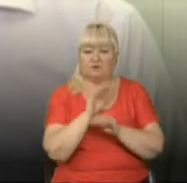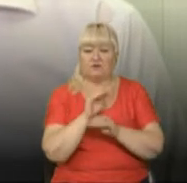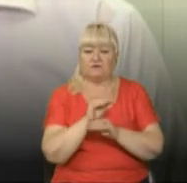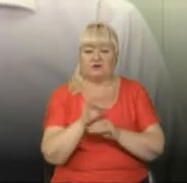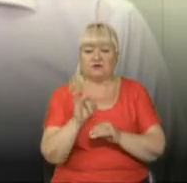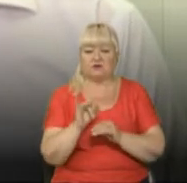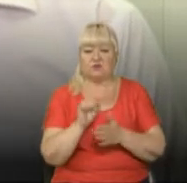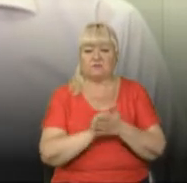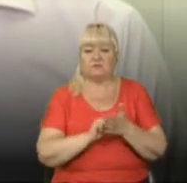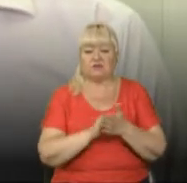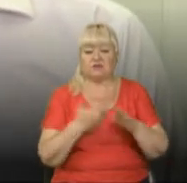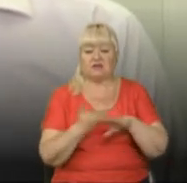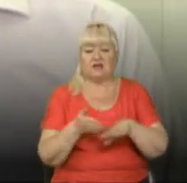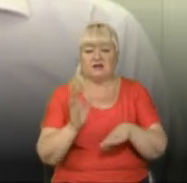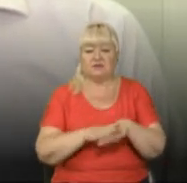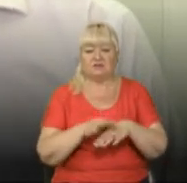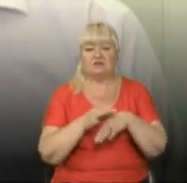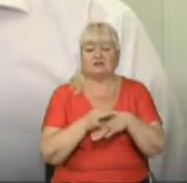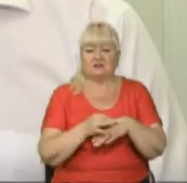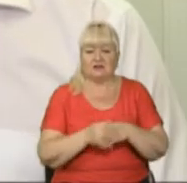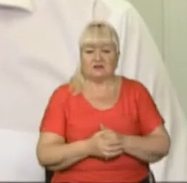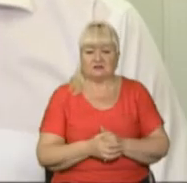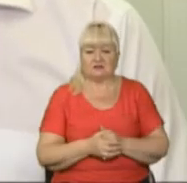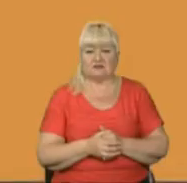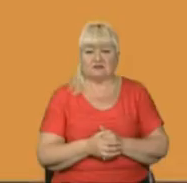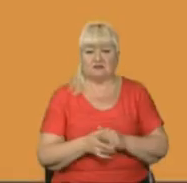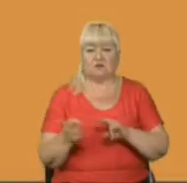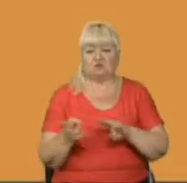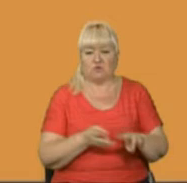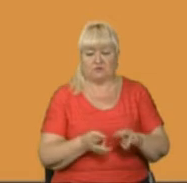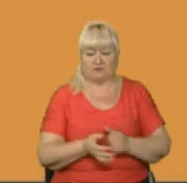спричиненні тяжких тілесних ушкоджень.